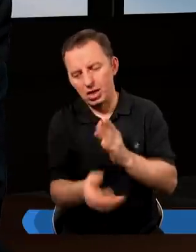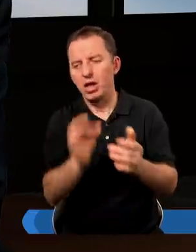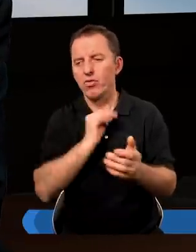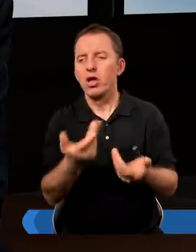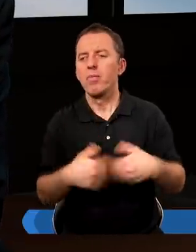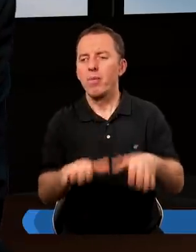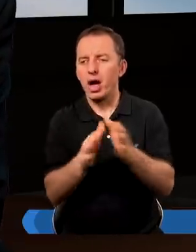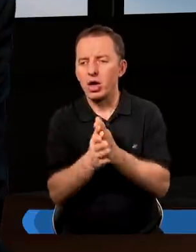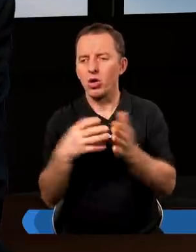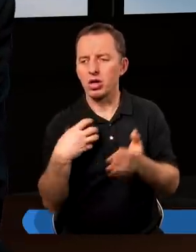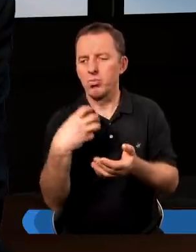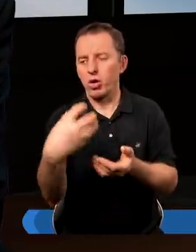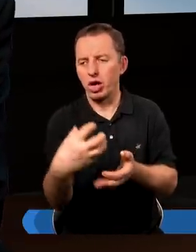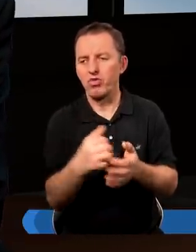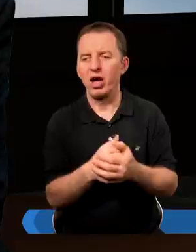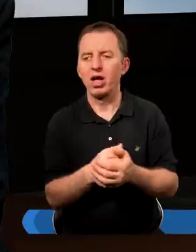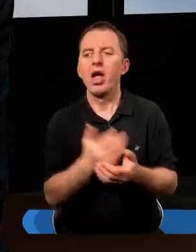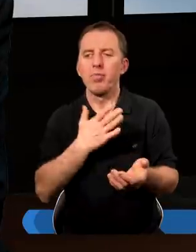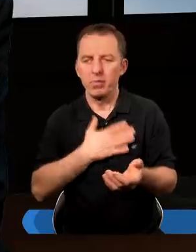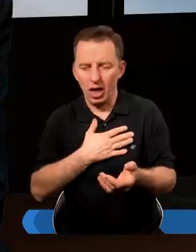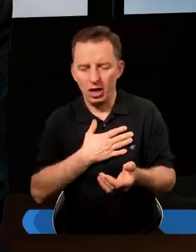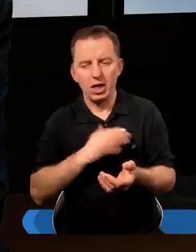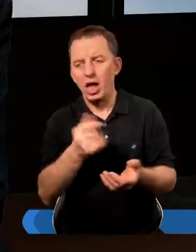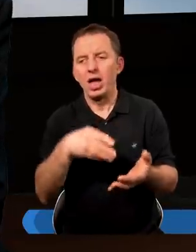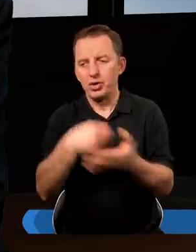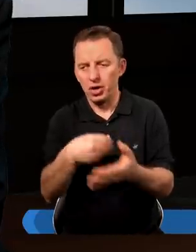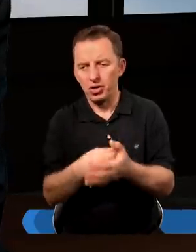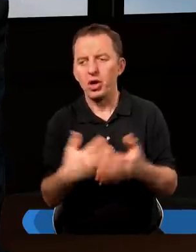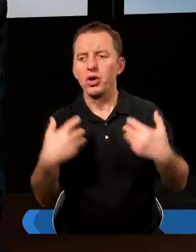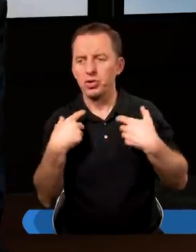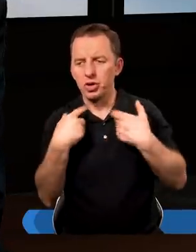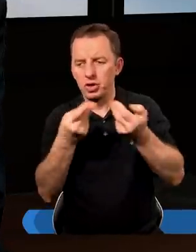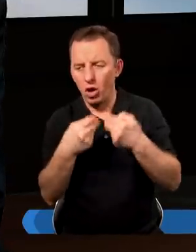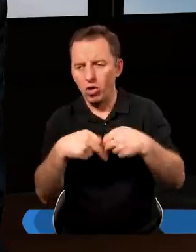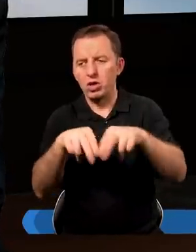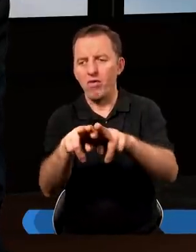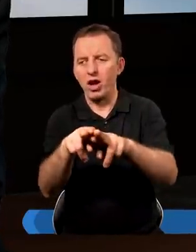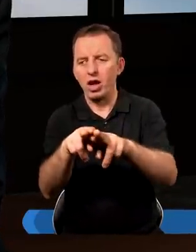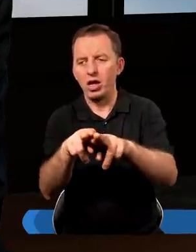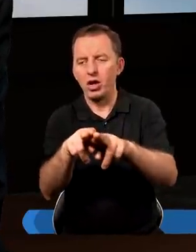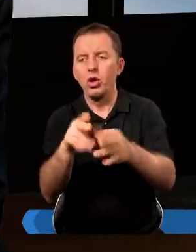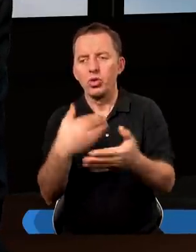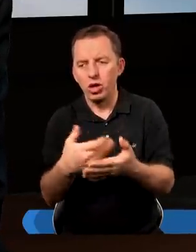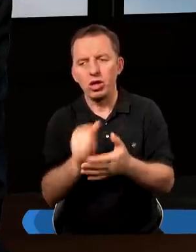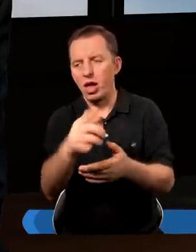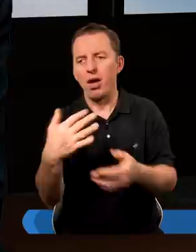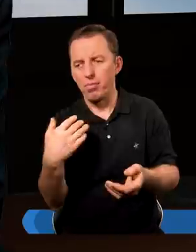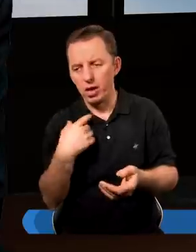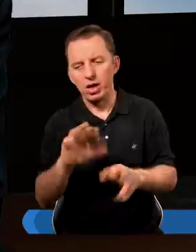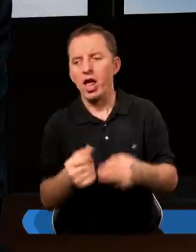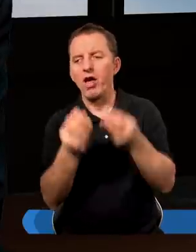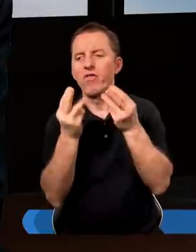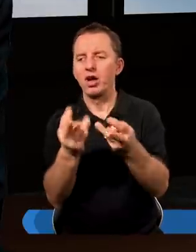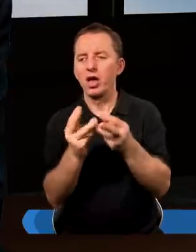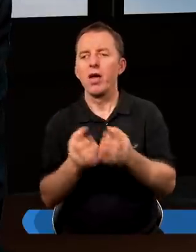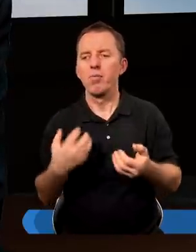majątki, a nawet co mieli najcenniejszego, życie oddawali, czyli dla nich nie były